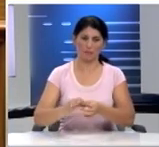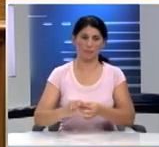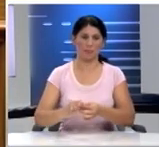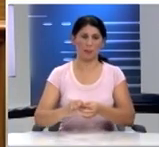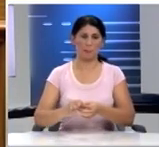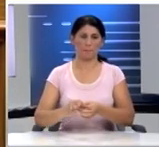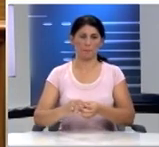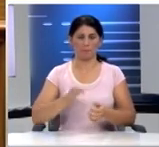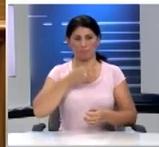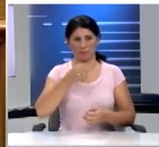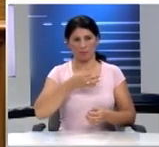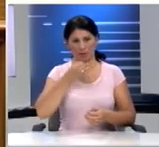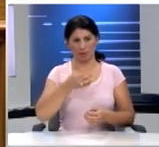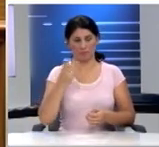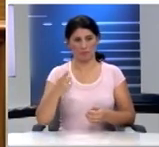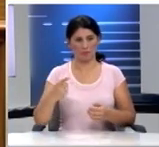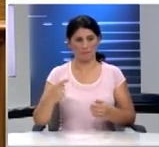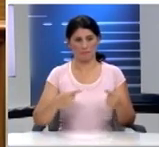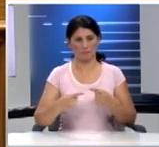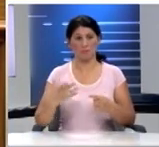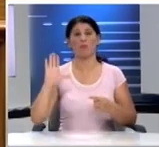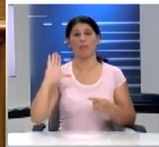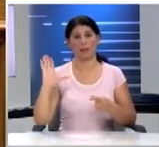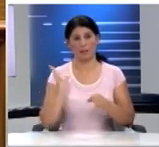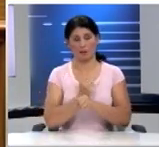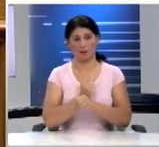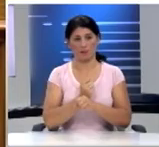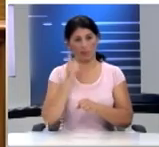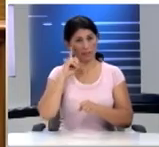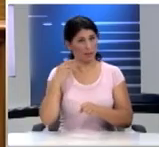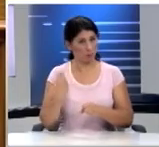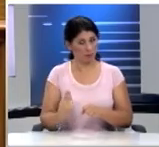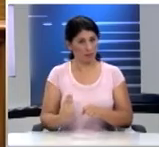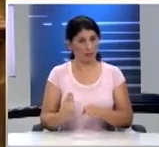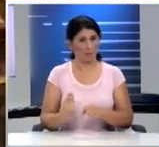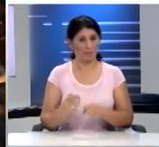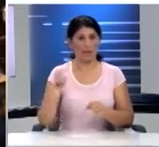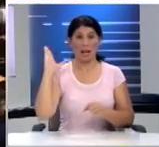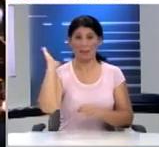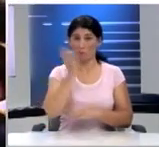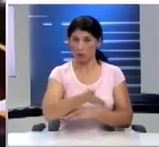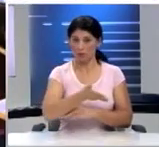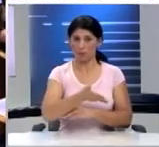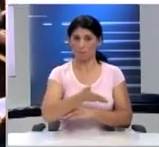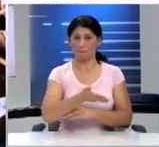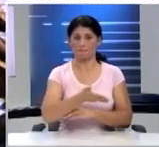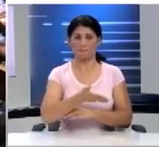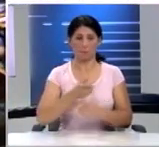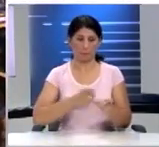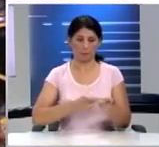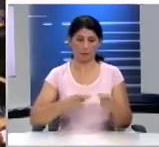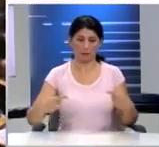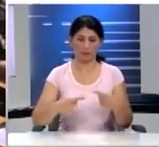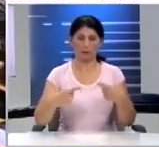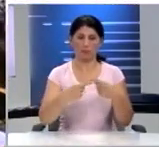Θα σας μιλούσα και για την μάχη Η οποία δεν έχει κερδιθεί Ξέρετε πάρα πολύ καλά Ότι η ατιμορρησία Οι ένοπλες συγκρούσεις